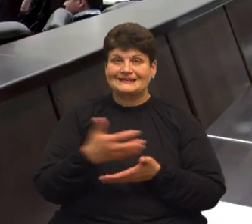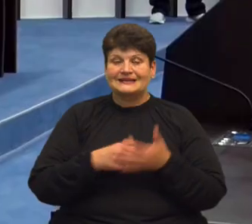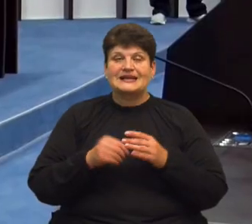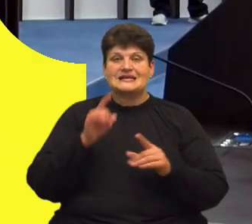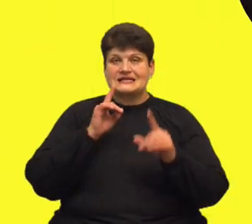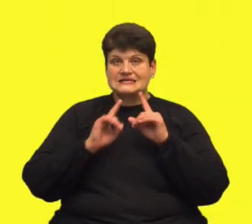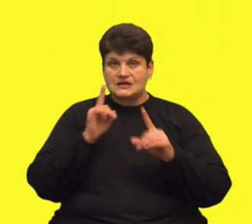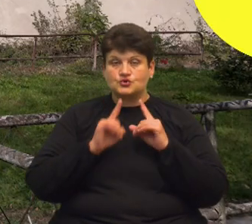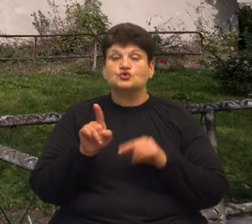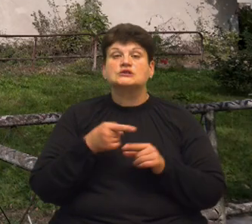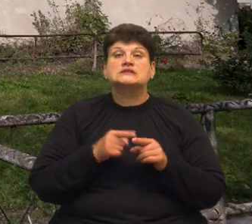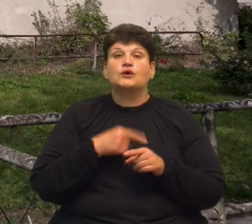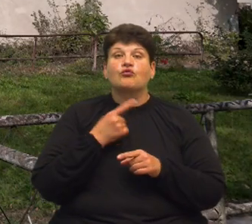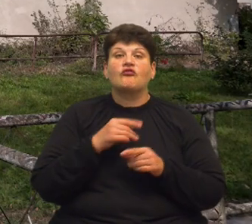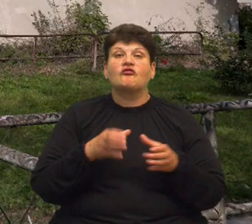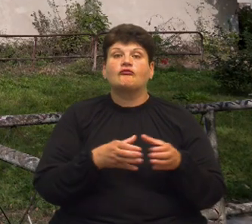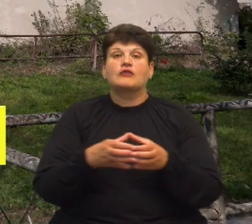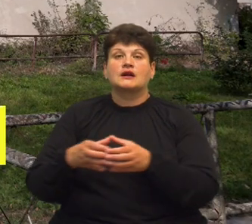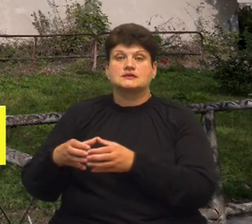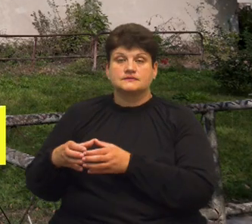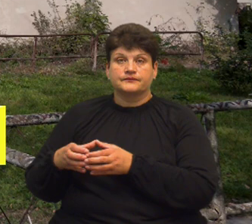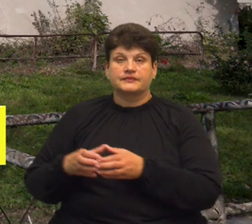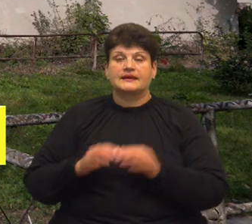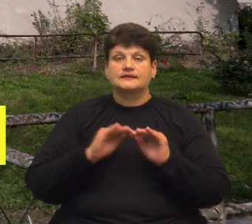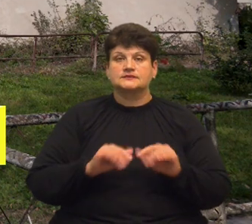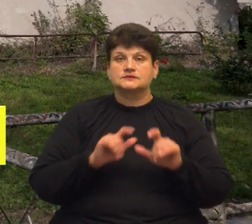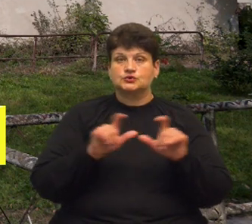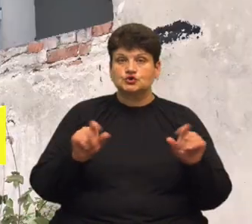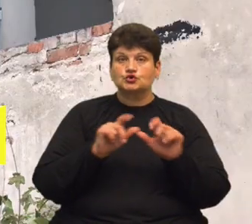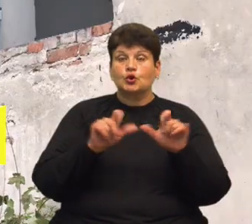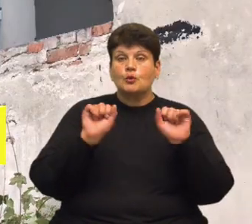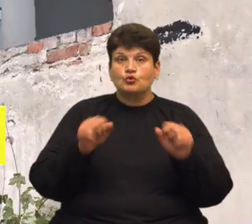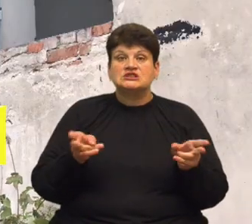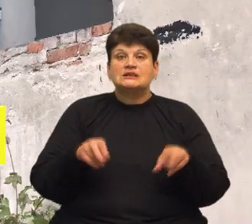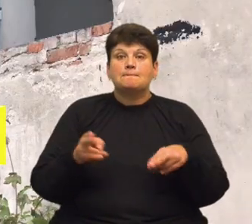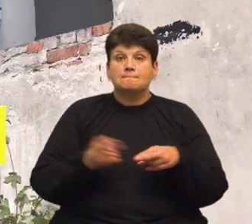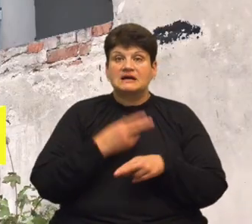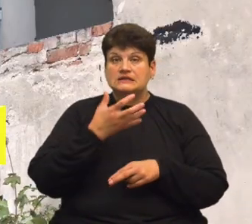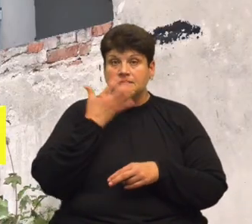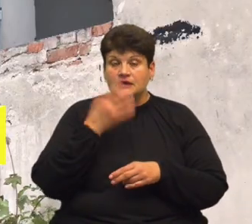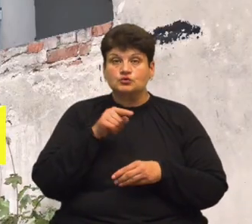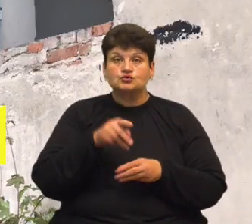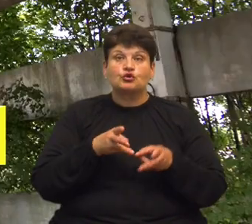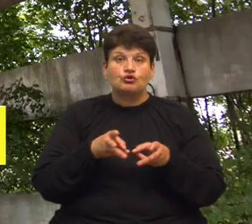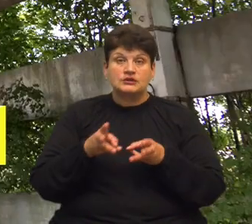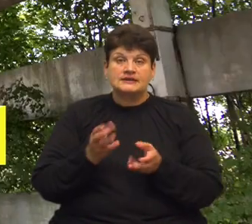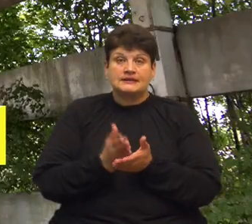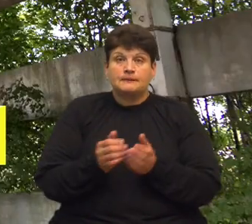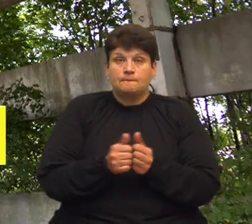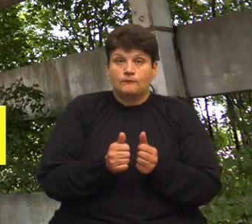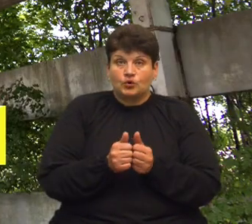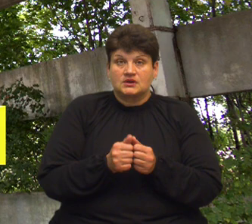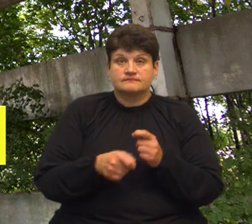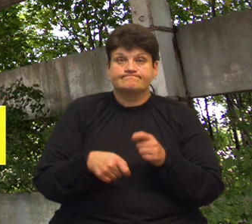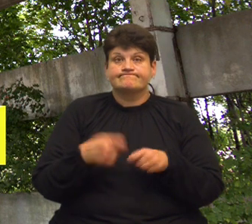фракціях? Дитсадок та школа можуть залишитися без тепла через те, що котельня, яка розташована поряд, руйнується.